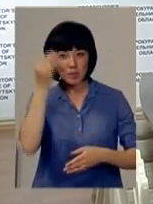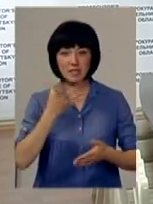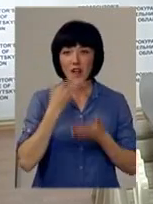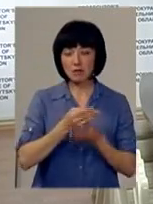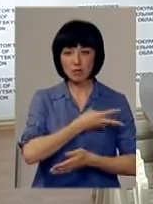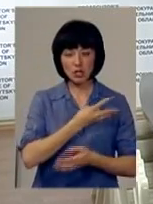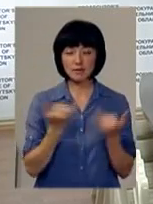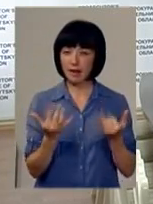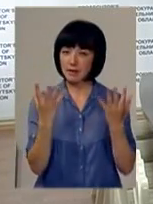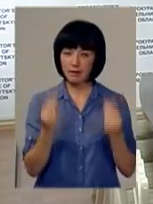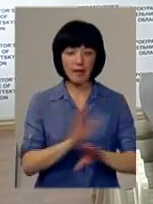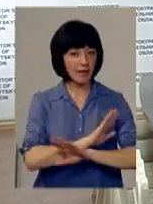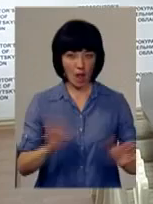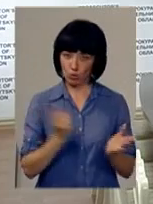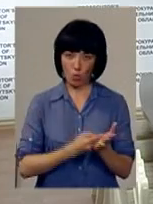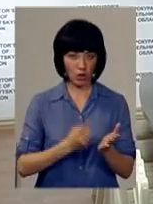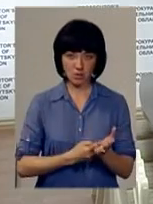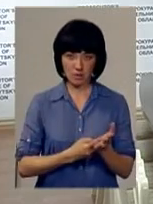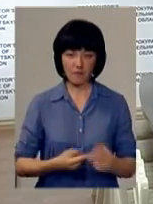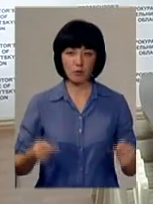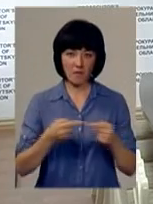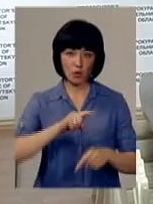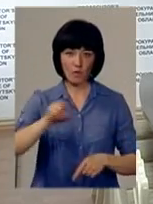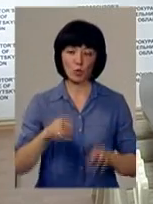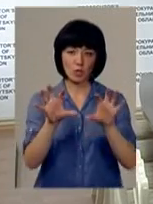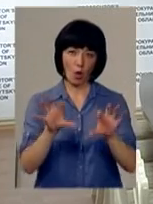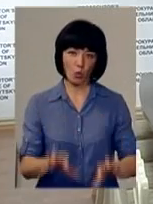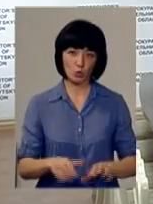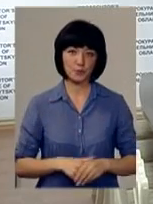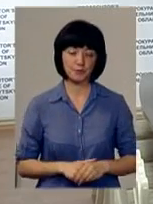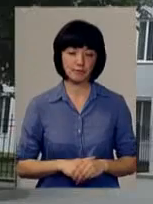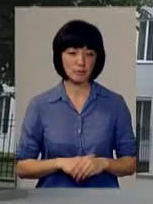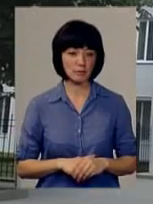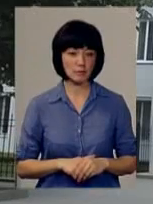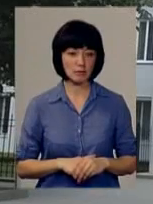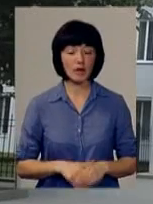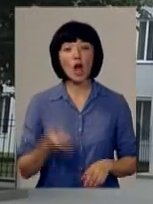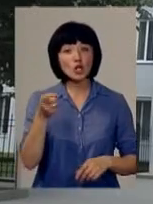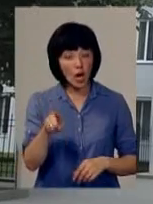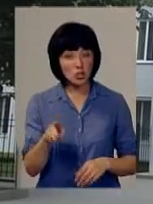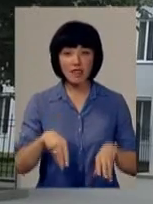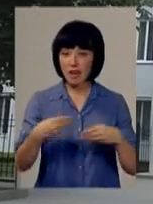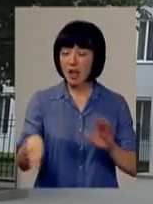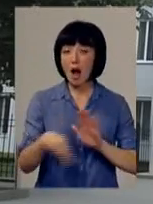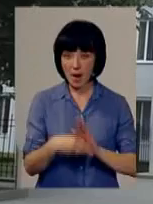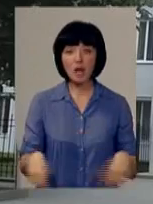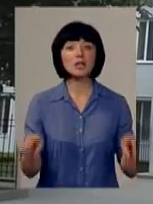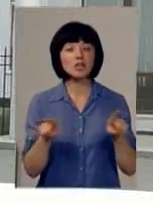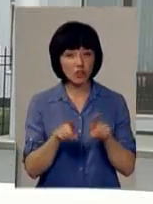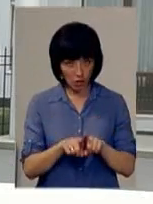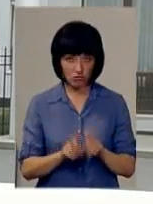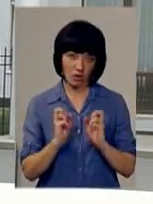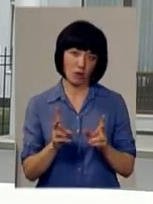власним бажанням на даний час не є доказом відповідно до вимог Кримінального праціонального кодексу України. До речі, давання хабара теж